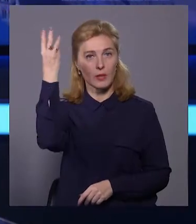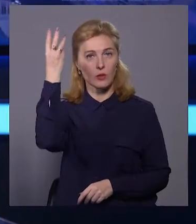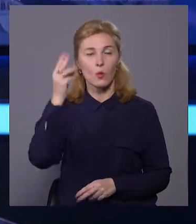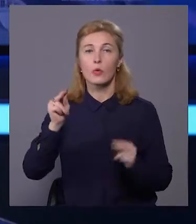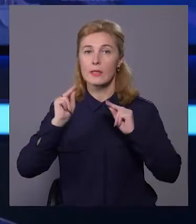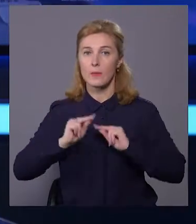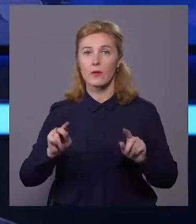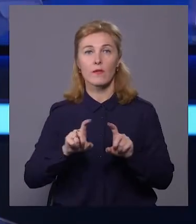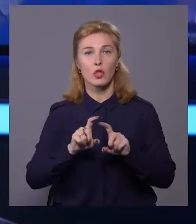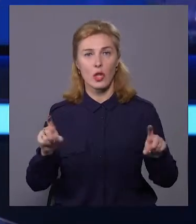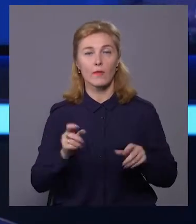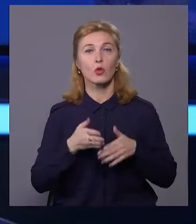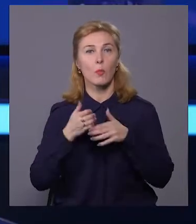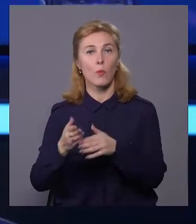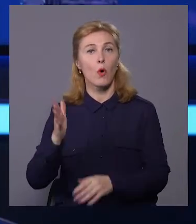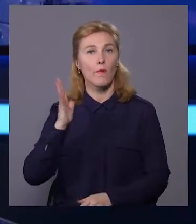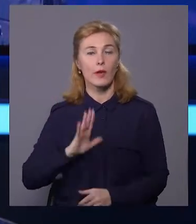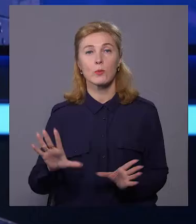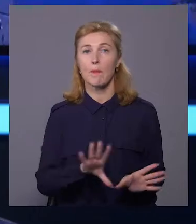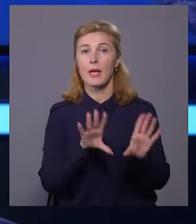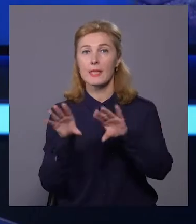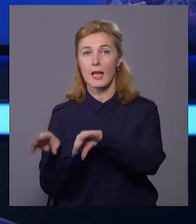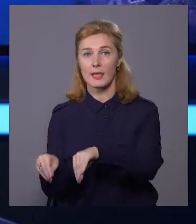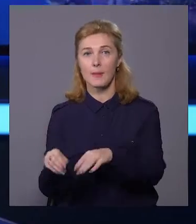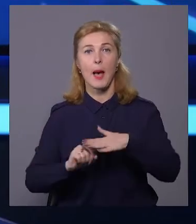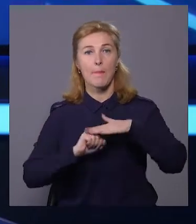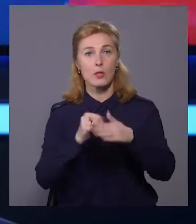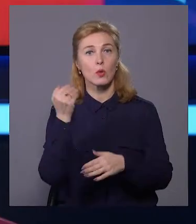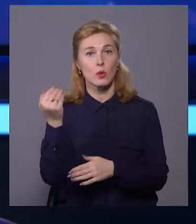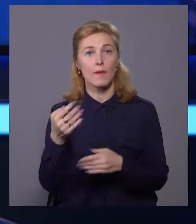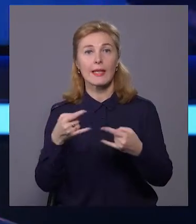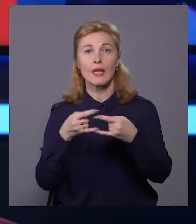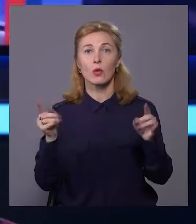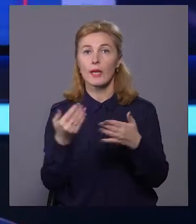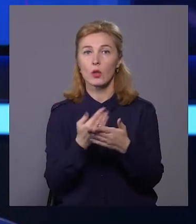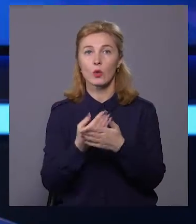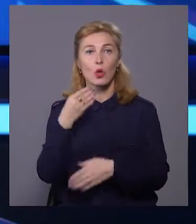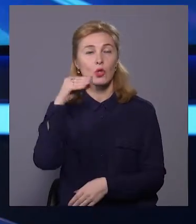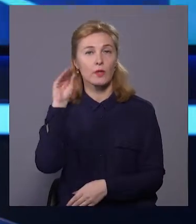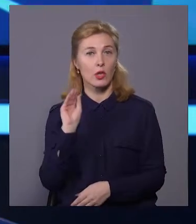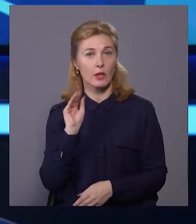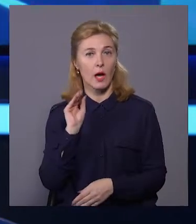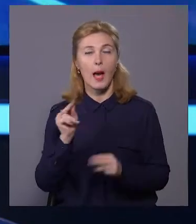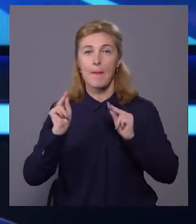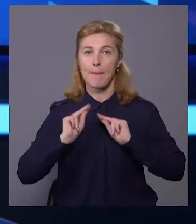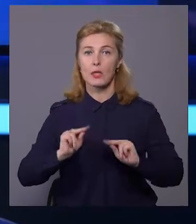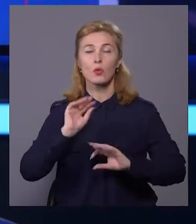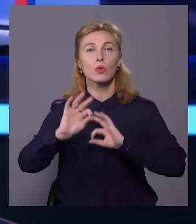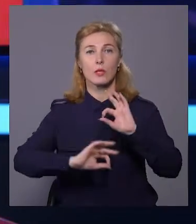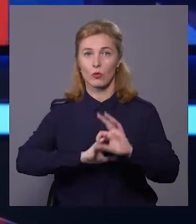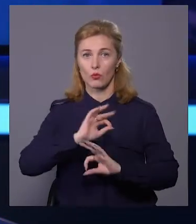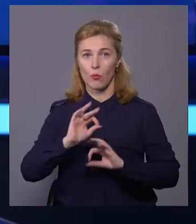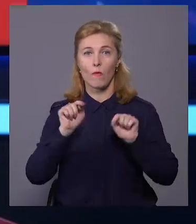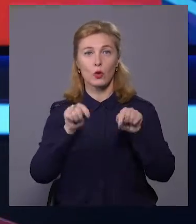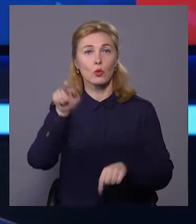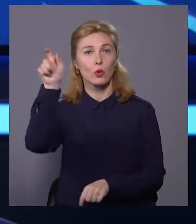запрацював штаб допомоги вимушеним переселенцям. Базується він у кінотеатрі імені Тараса Шевченка. Працює цілодобово.